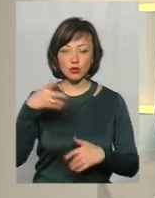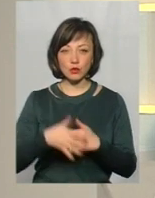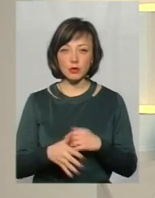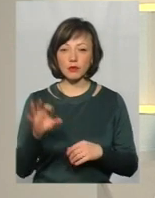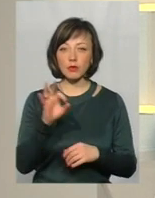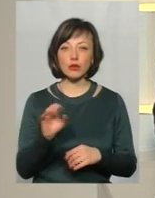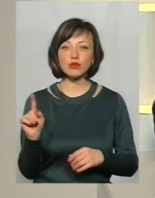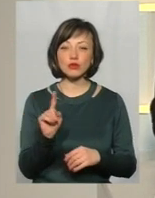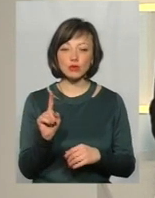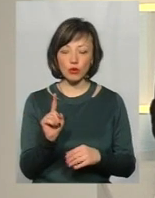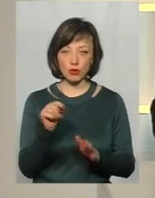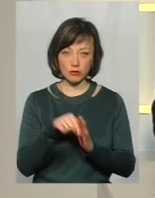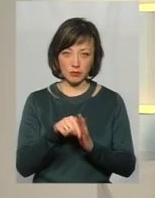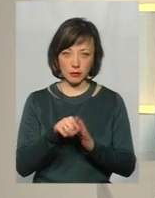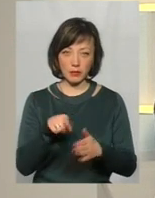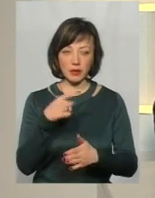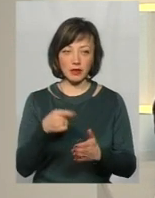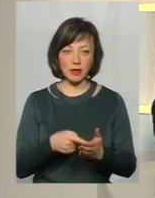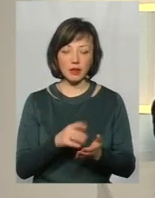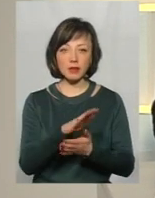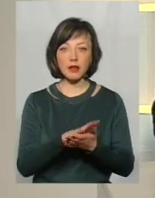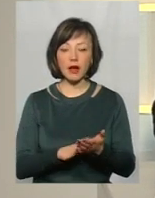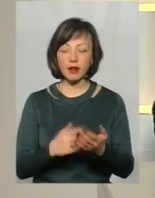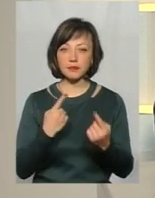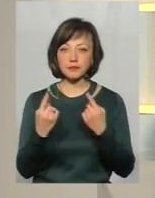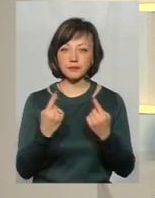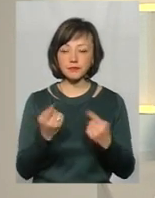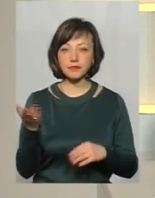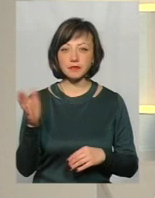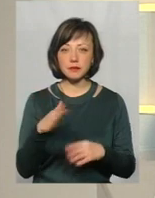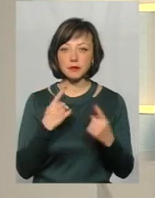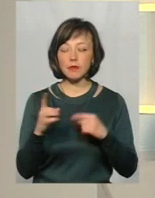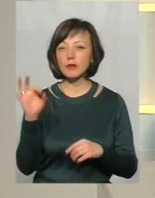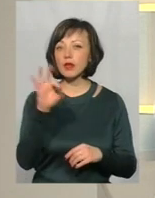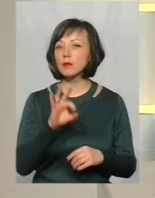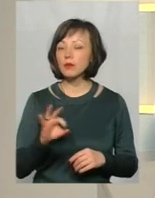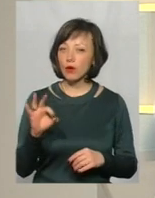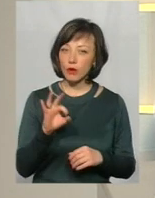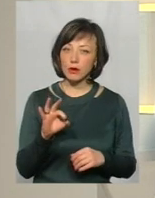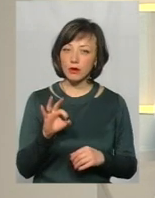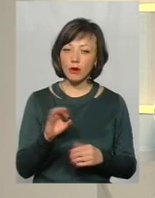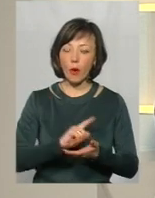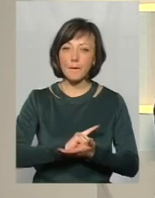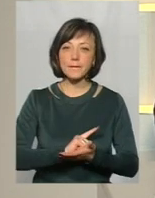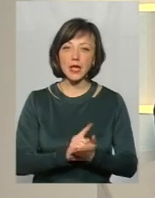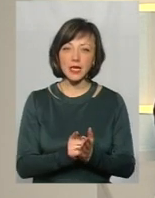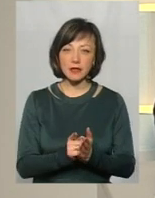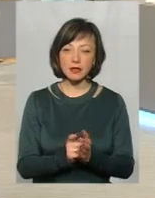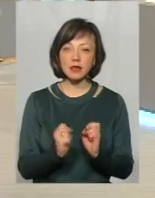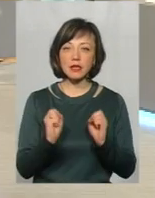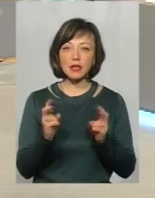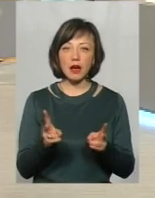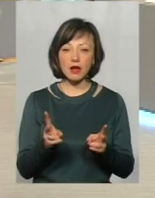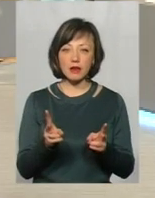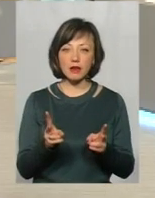в чому суть, тому рухаємося далі. Давайте поговоримо ще, все ж таки, про оперативність. Наскільки